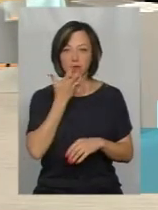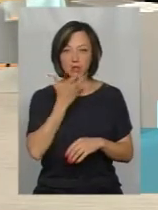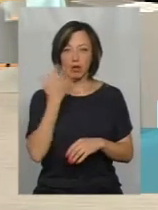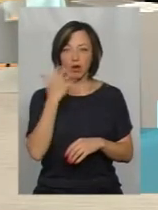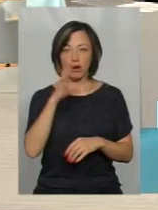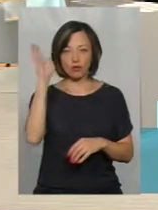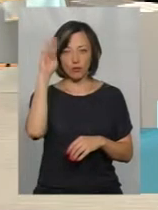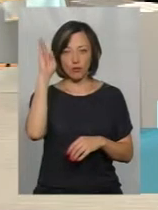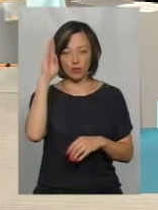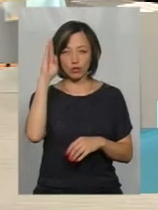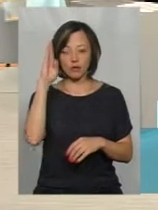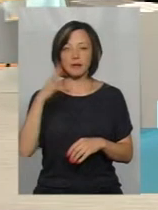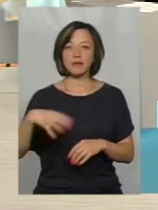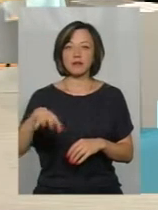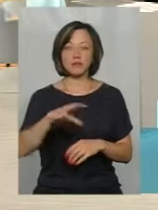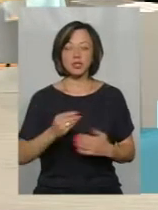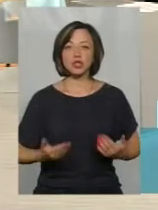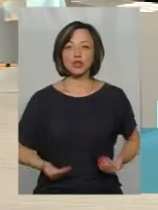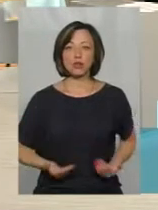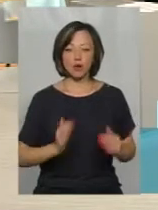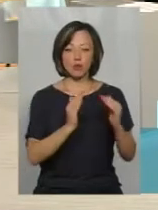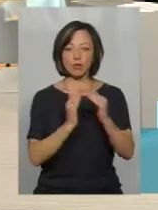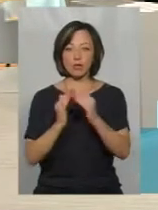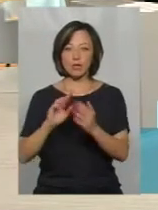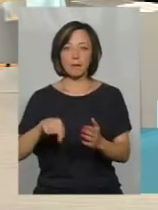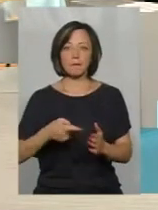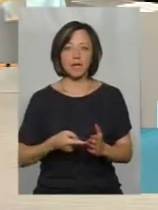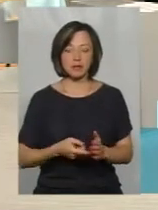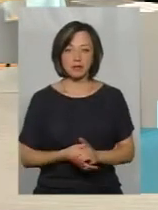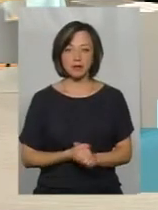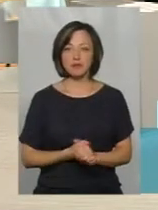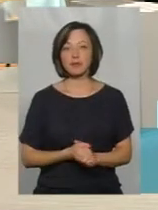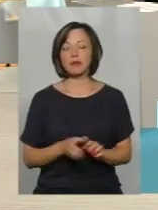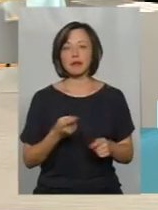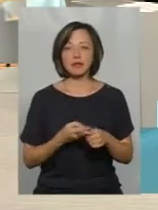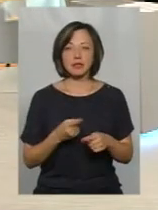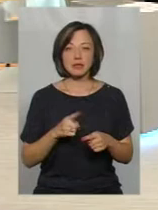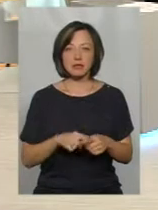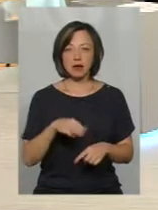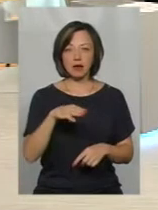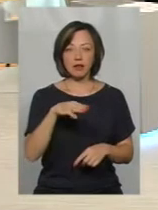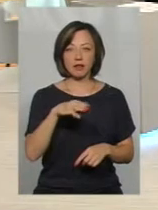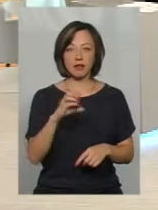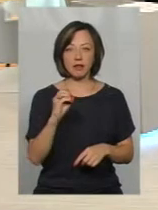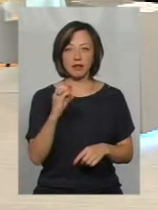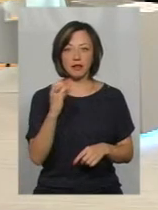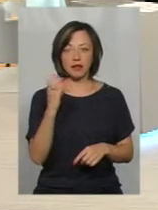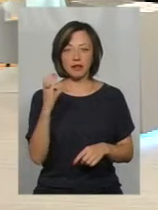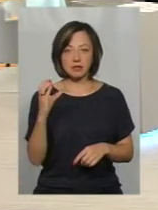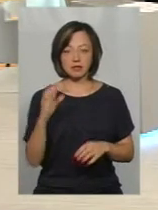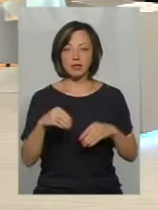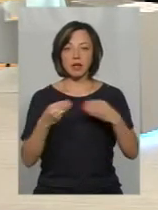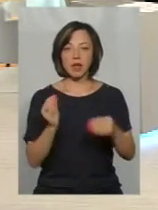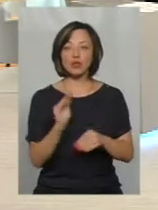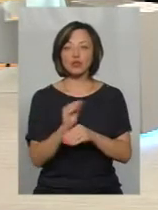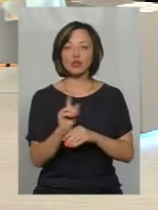гарячу воду у усі житлові бутинки міста. Ця ТЕС дає ще додатково,